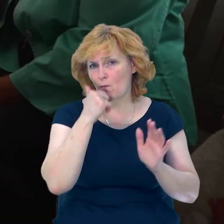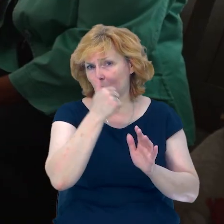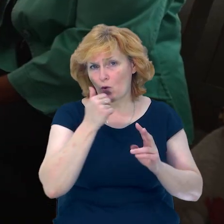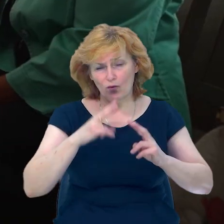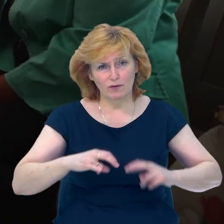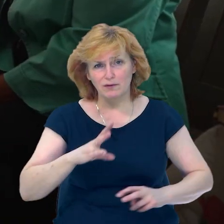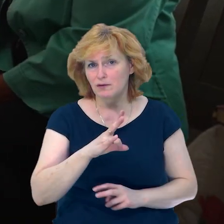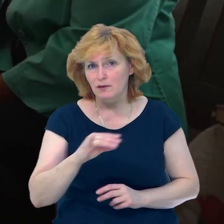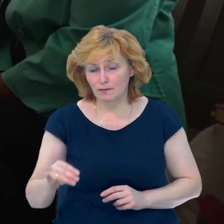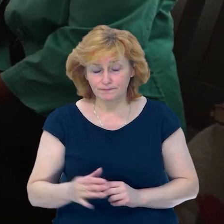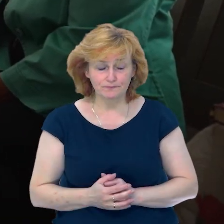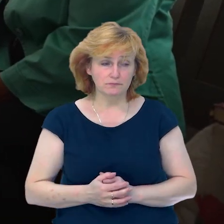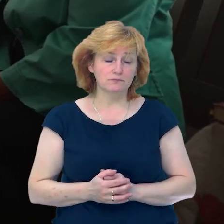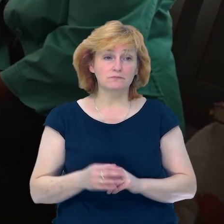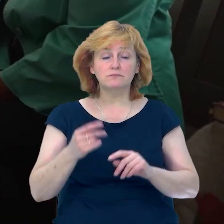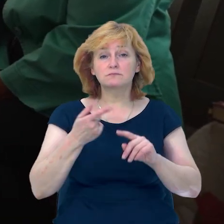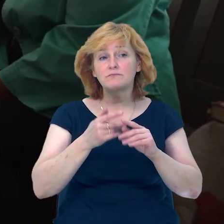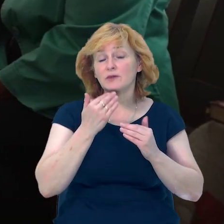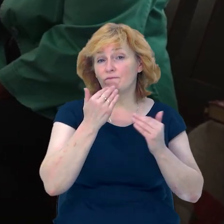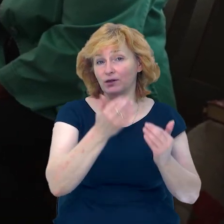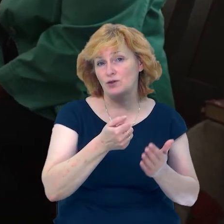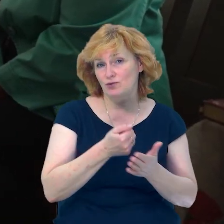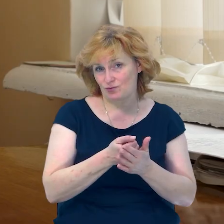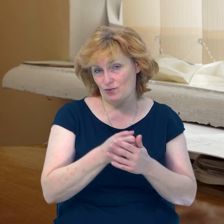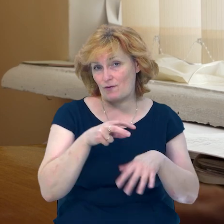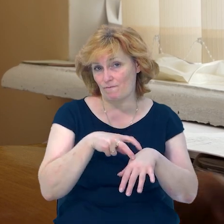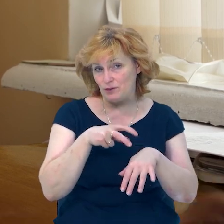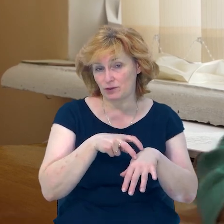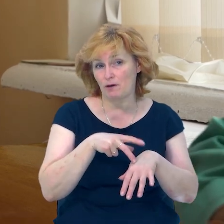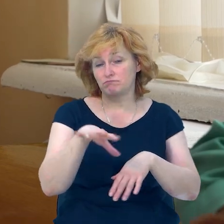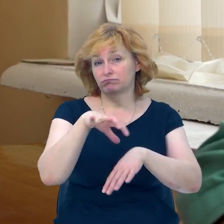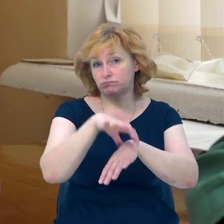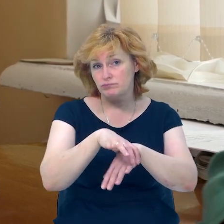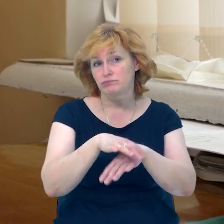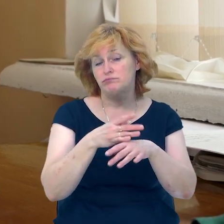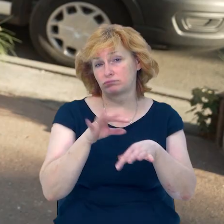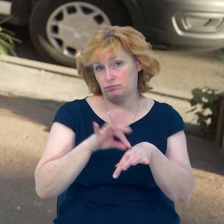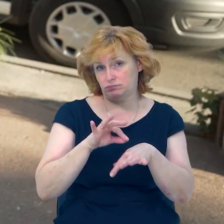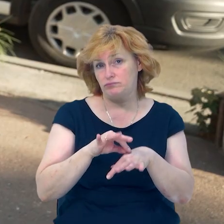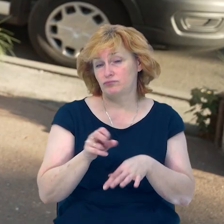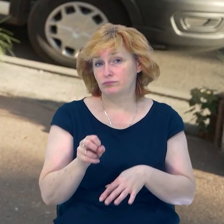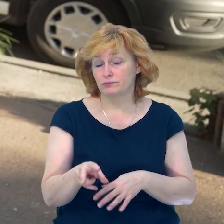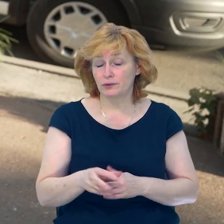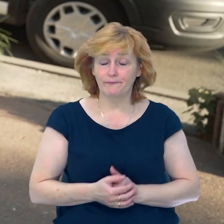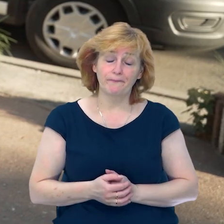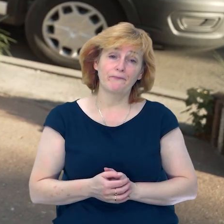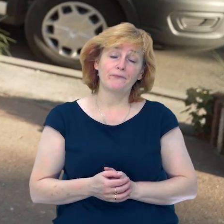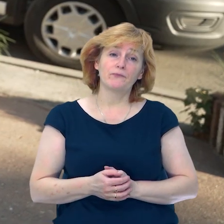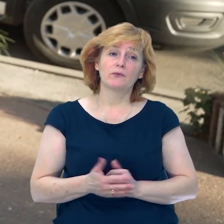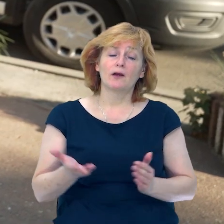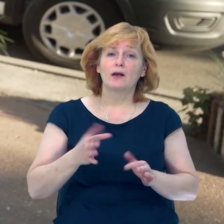9 з 10 жінок, які звернулися до виїзної медичної бригади, лікарі діагностували патології. Чи то патологія